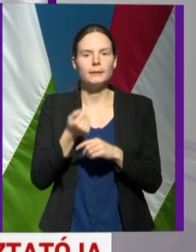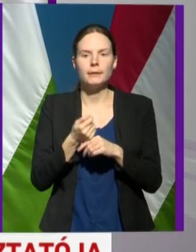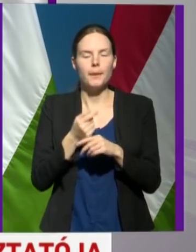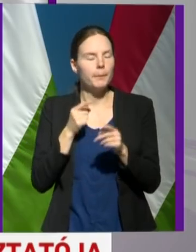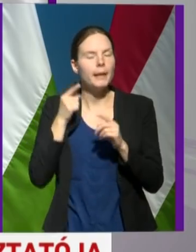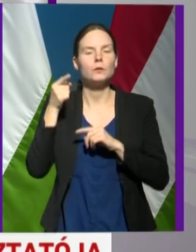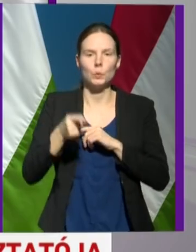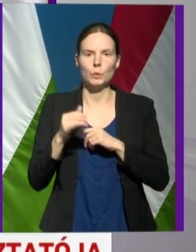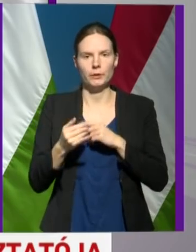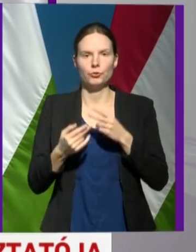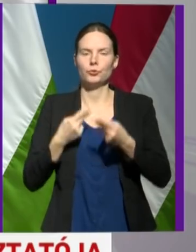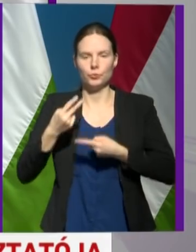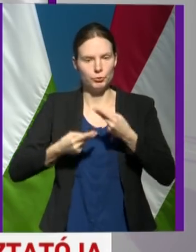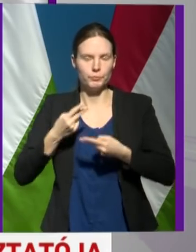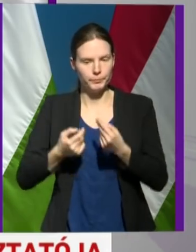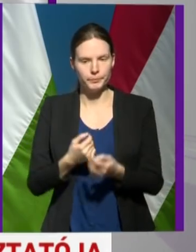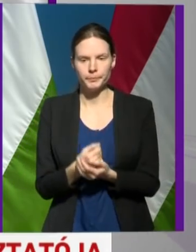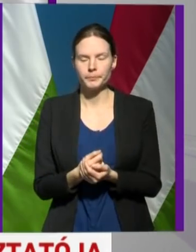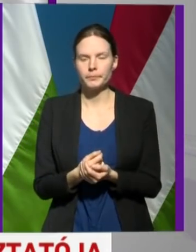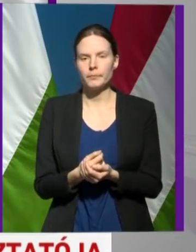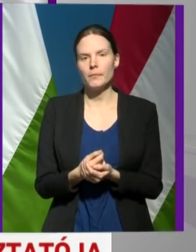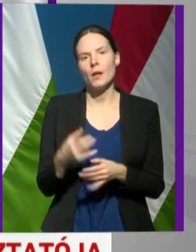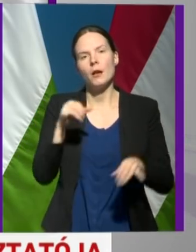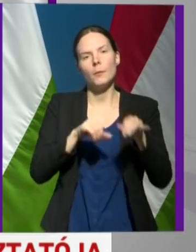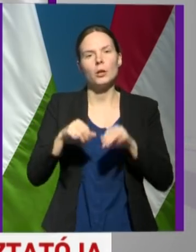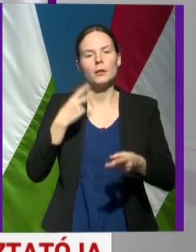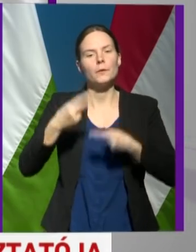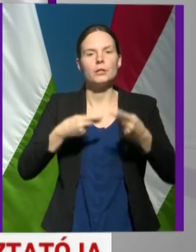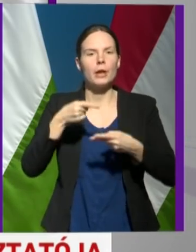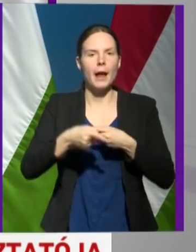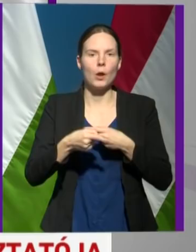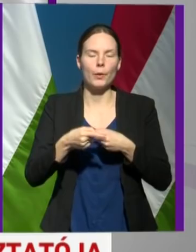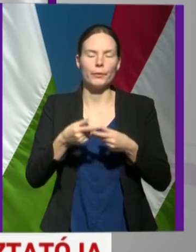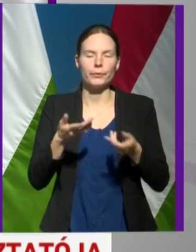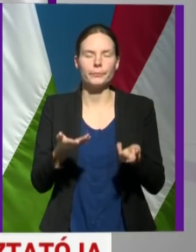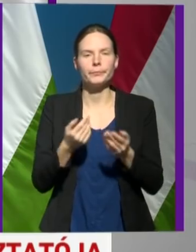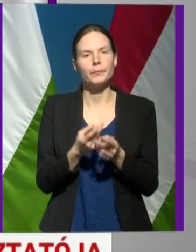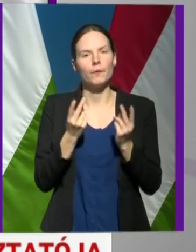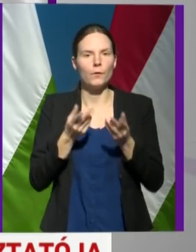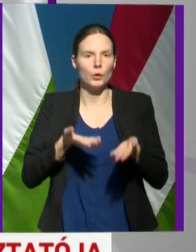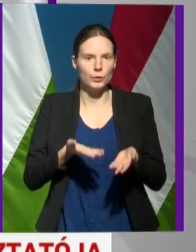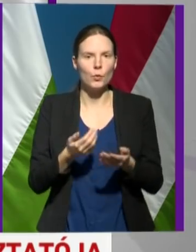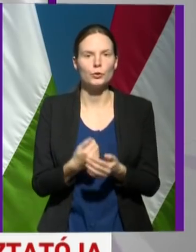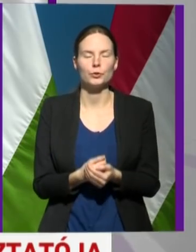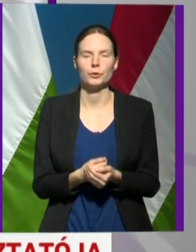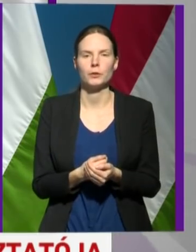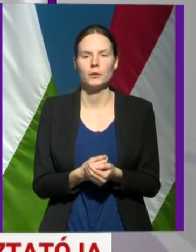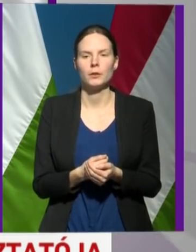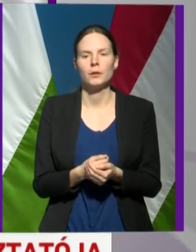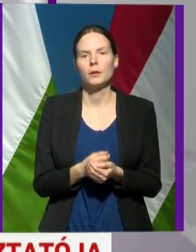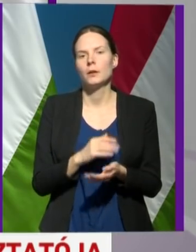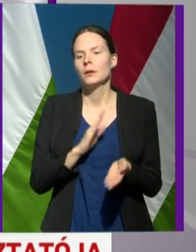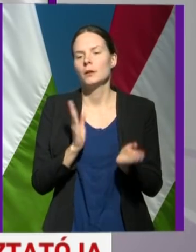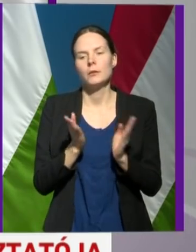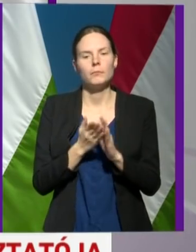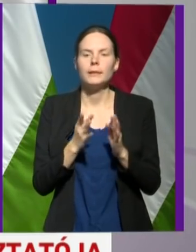túl is. A laboratóriumi vizsgálatoknak a fontossága az mindenhol